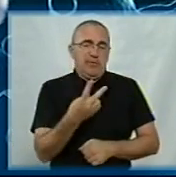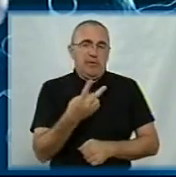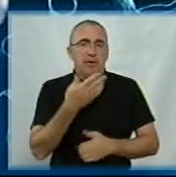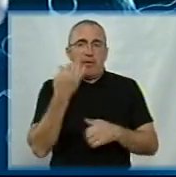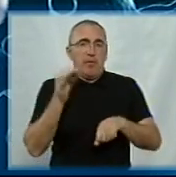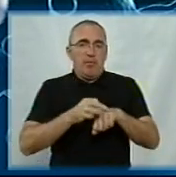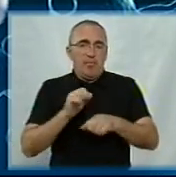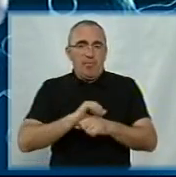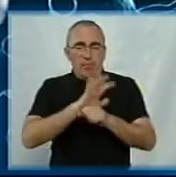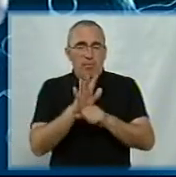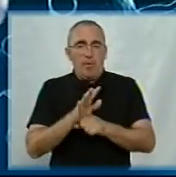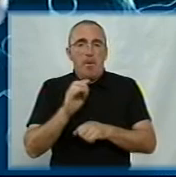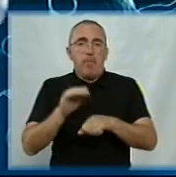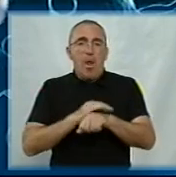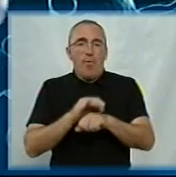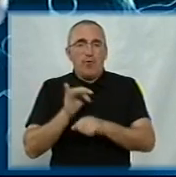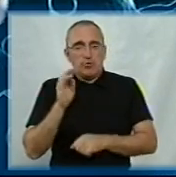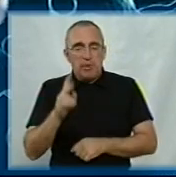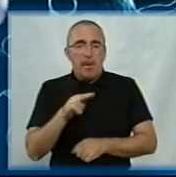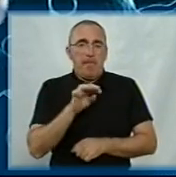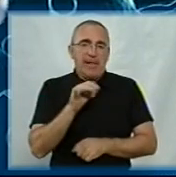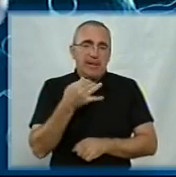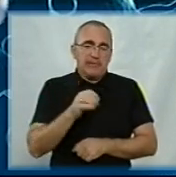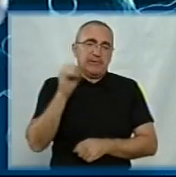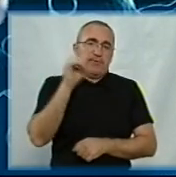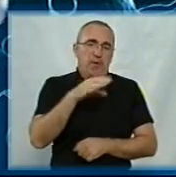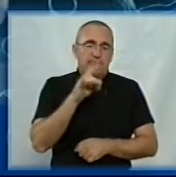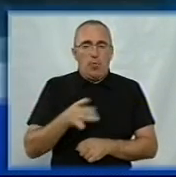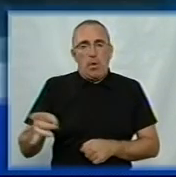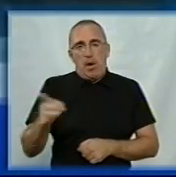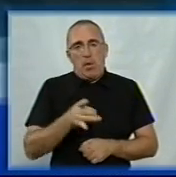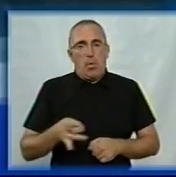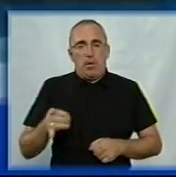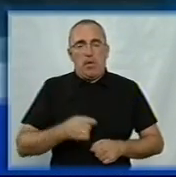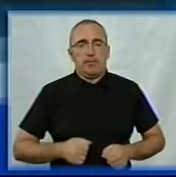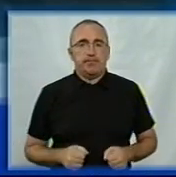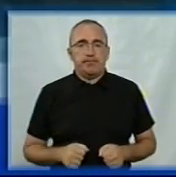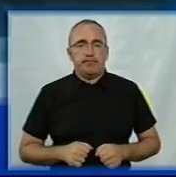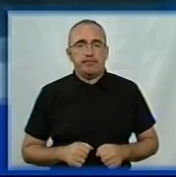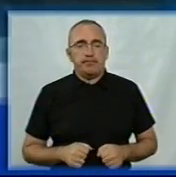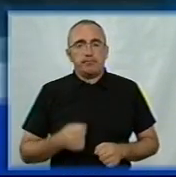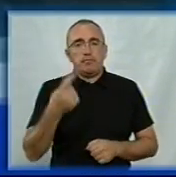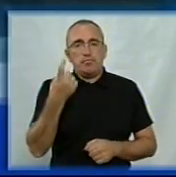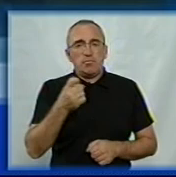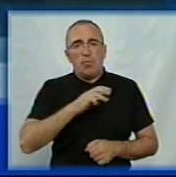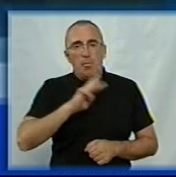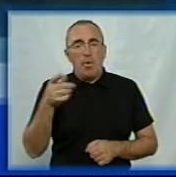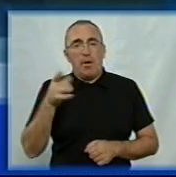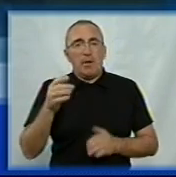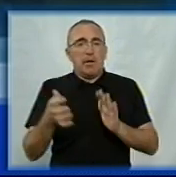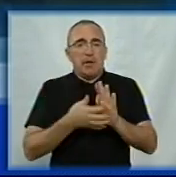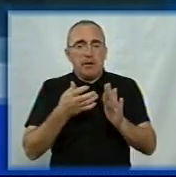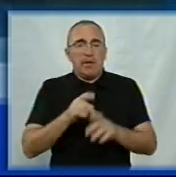Немає хворих на коронавірус у Благовіщенському, Петрівському та Світловодському районах. Понад 100 мільйонів гривень не